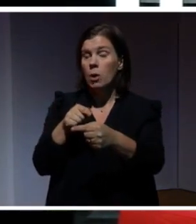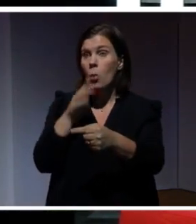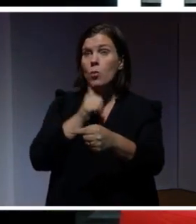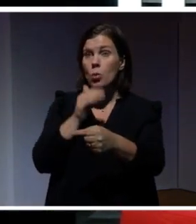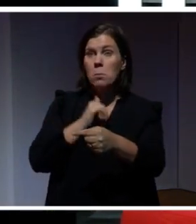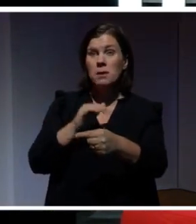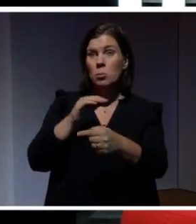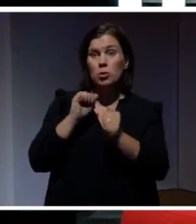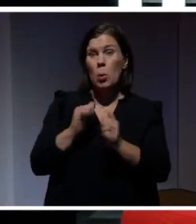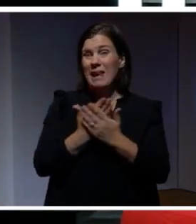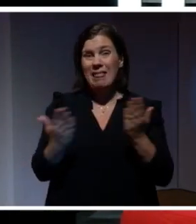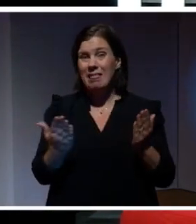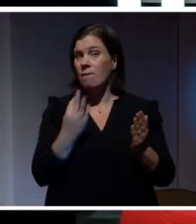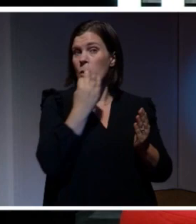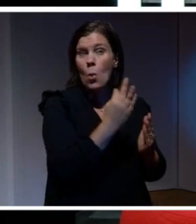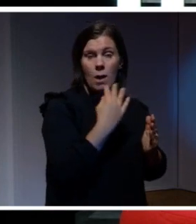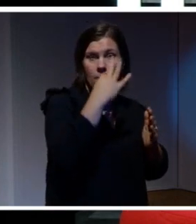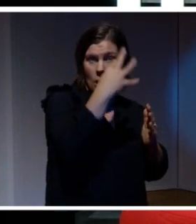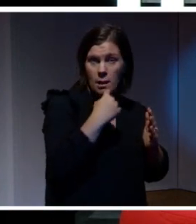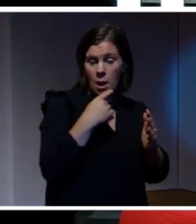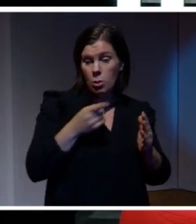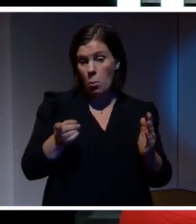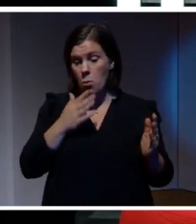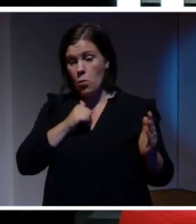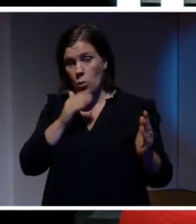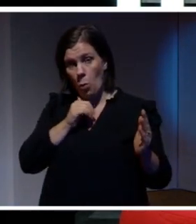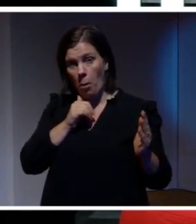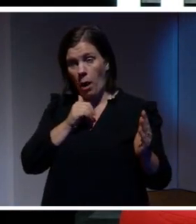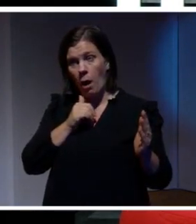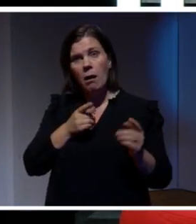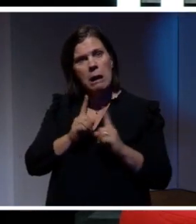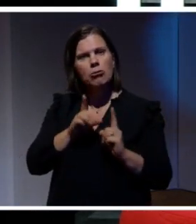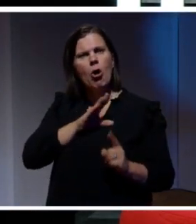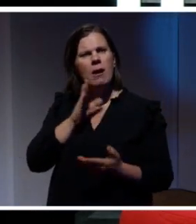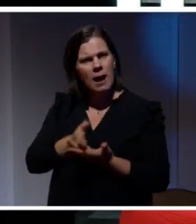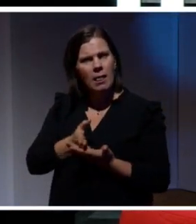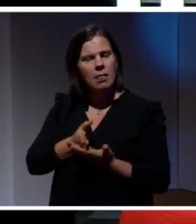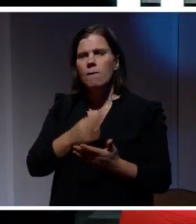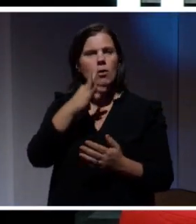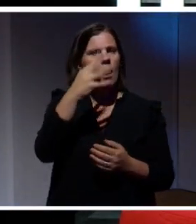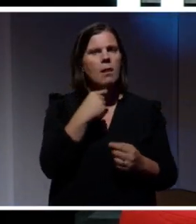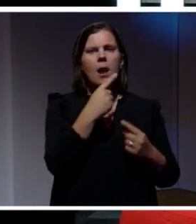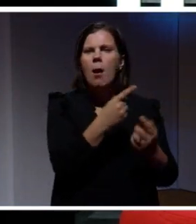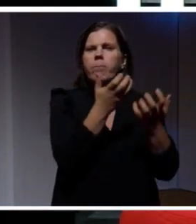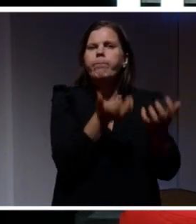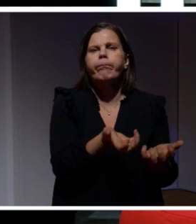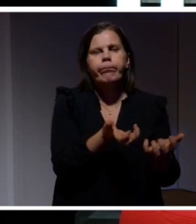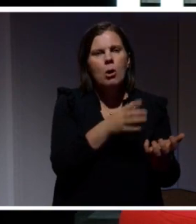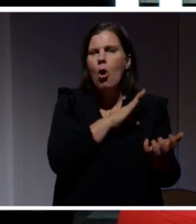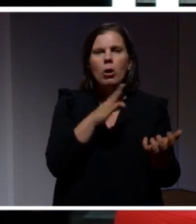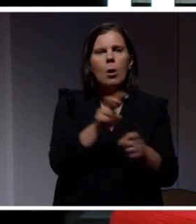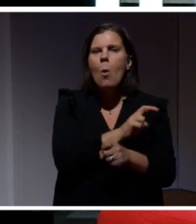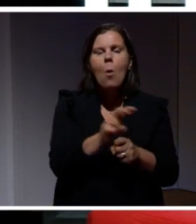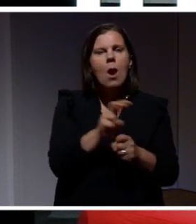ungdomarna som inte skulle vända sig till sina föräldrarområden hade kanske rätt. Därför att föräldrar har inte heller särskilt bra koll på